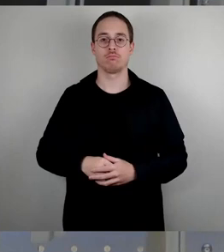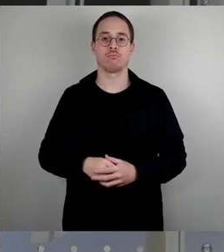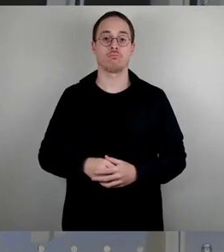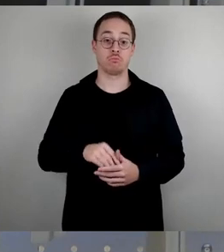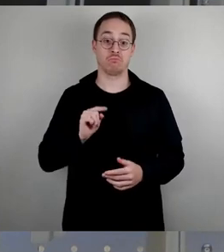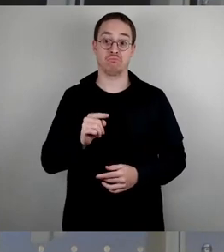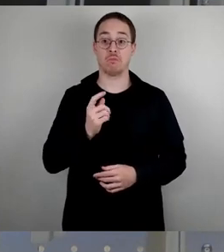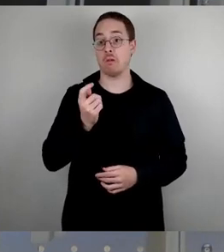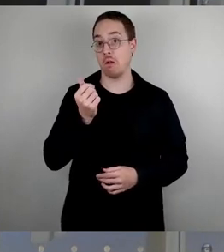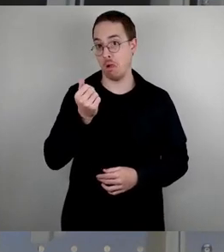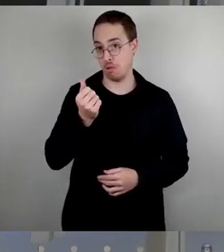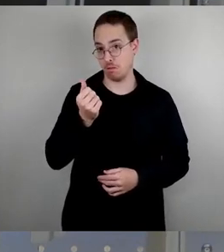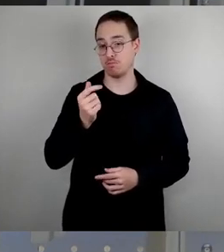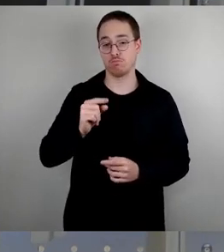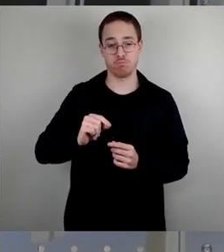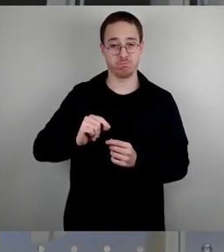im Jahr 2024.